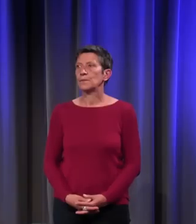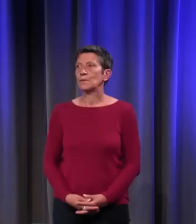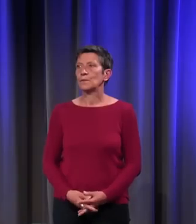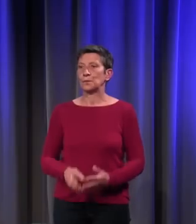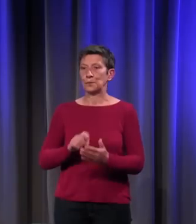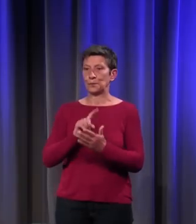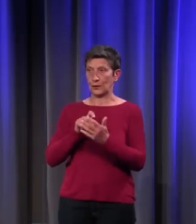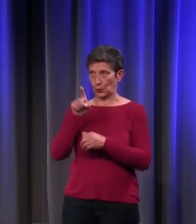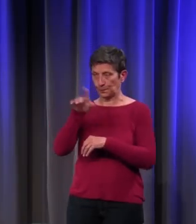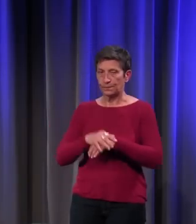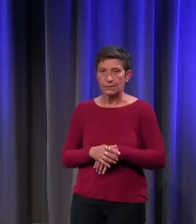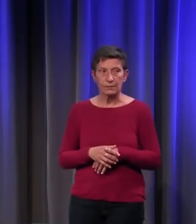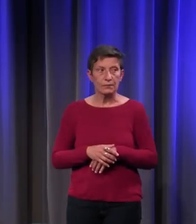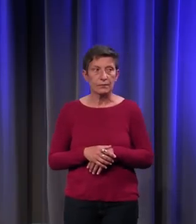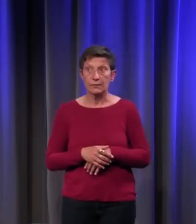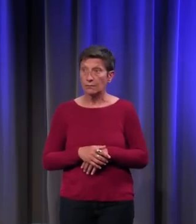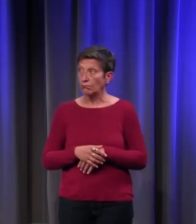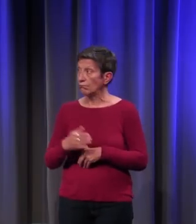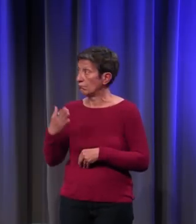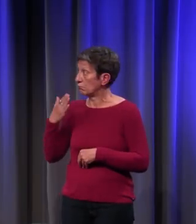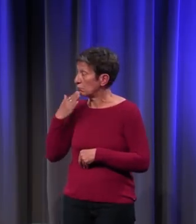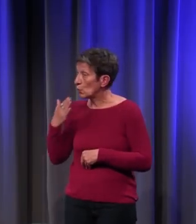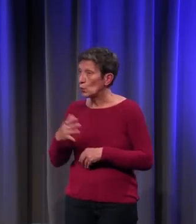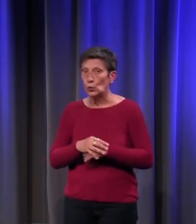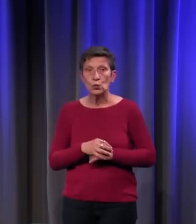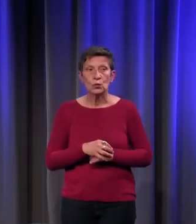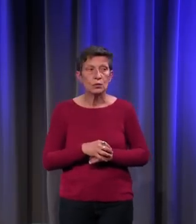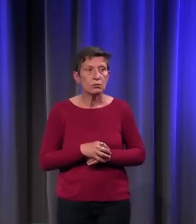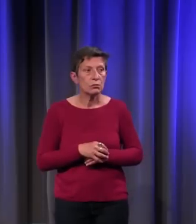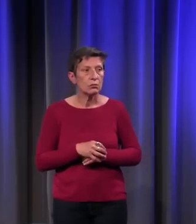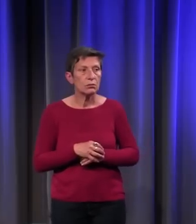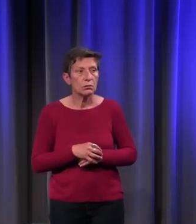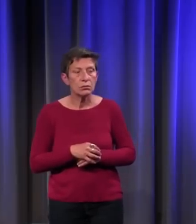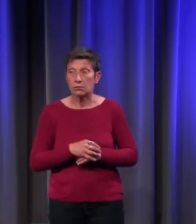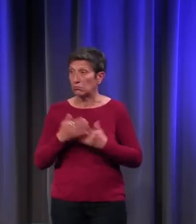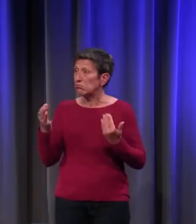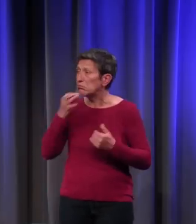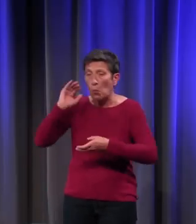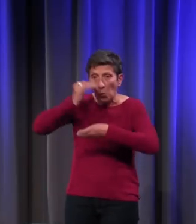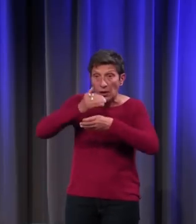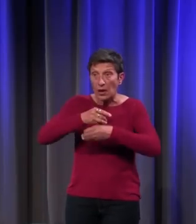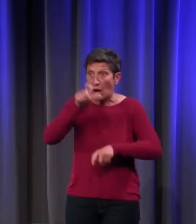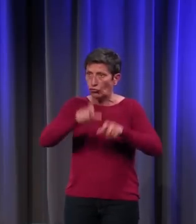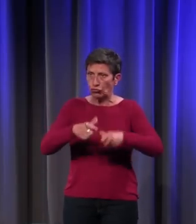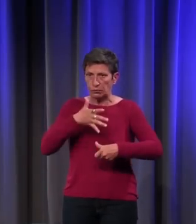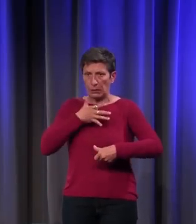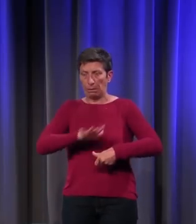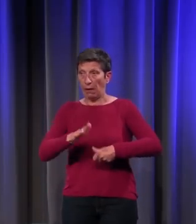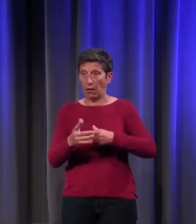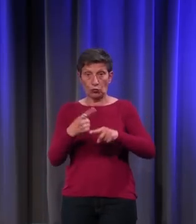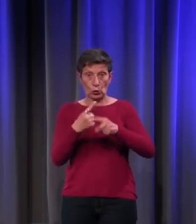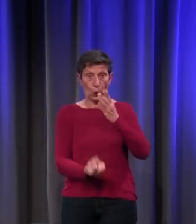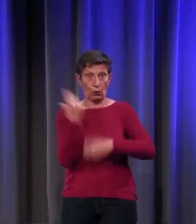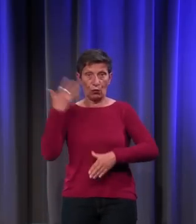Bonjour. Voilà. Vous avez dit qu'il y une résistance à la nouveauté au Moyen-Âge. Donc, je voudrais savoir comment a été vécu le passage